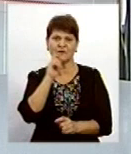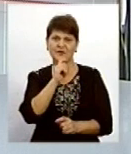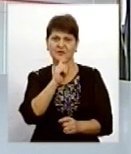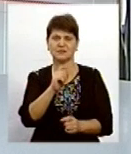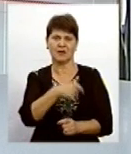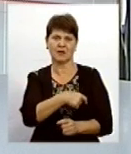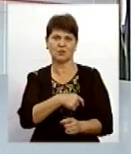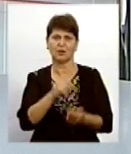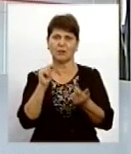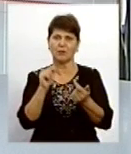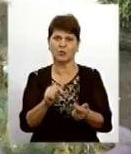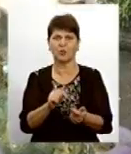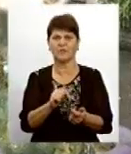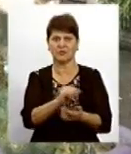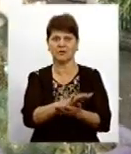далі у сюжеті.